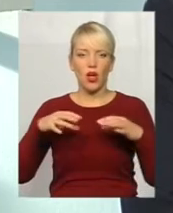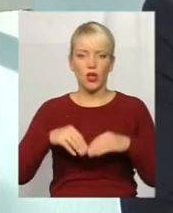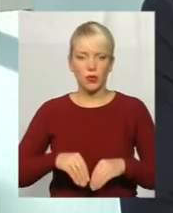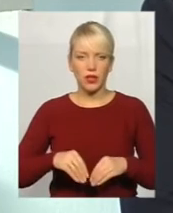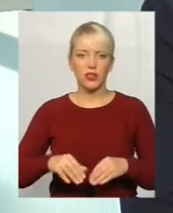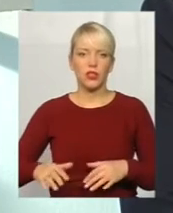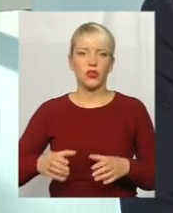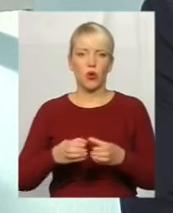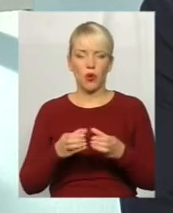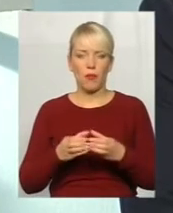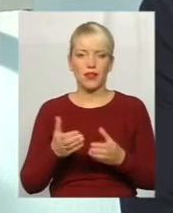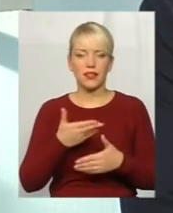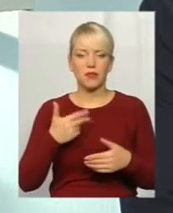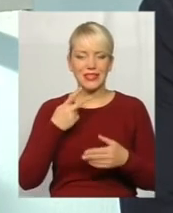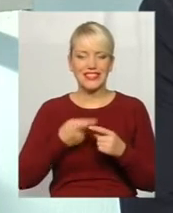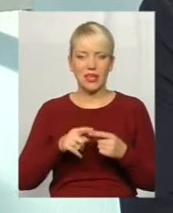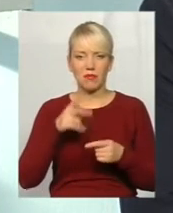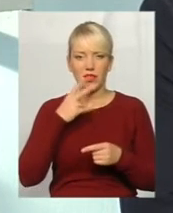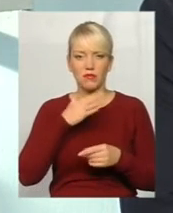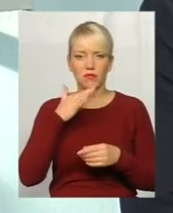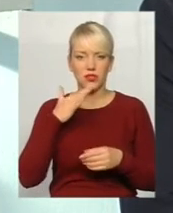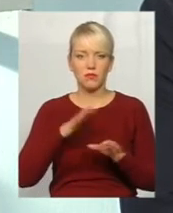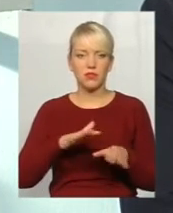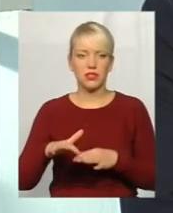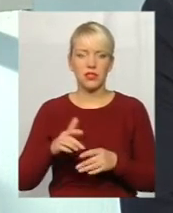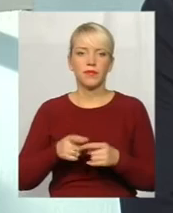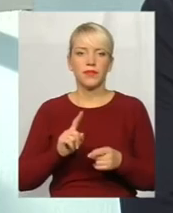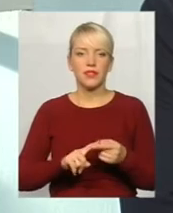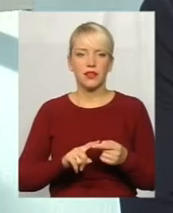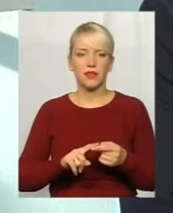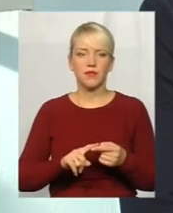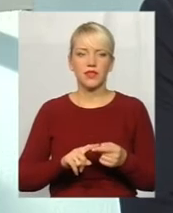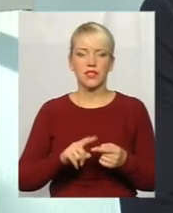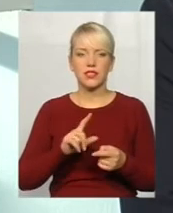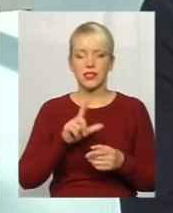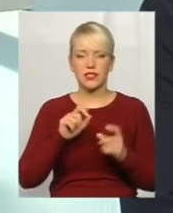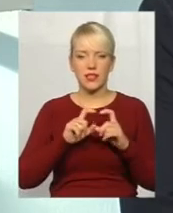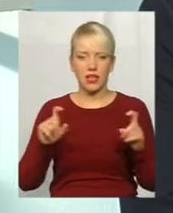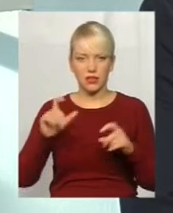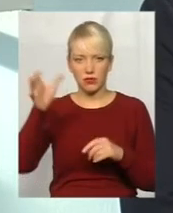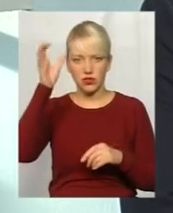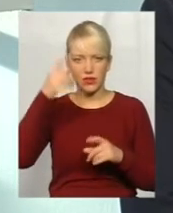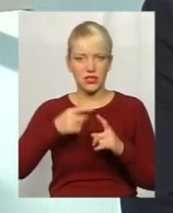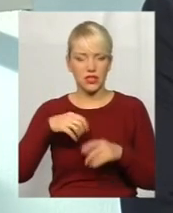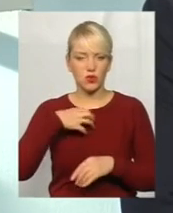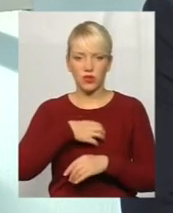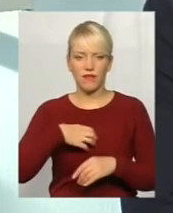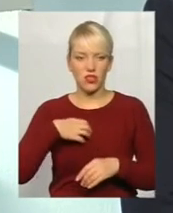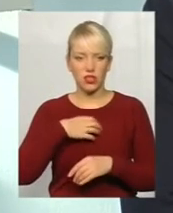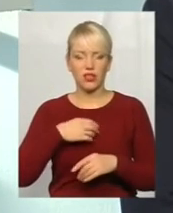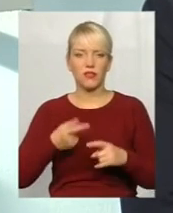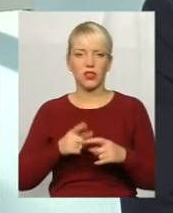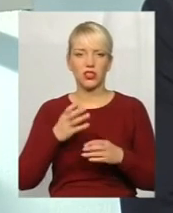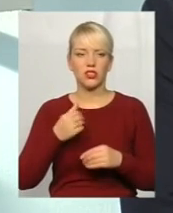Я думаю, що ми це бачимо в більшості місця, з закладами освіти, що дуже важливо. І я хочу